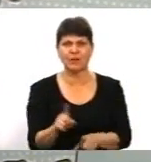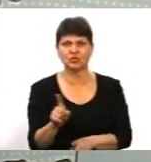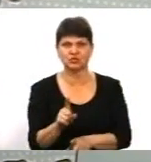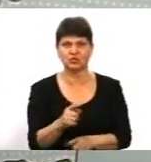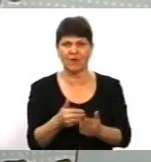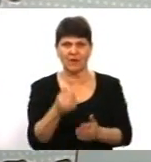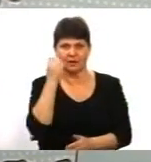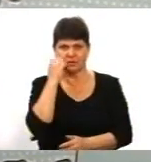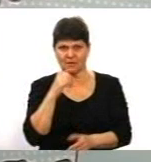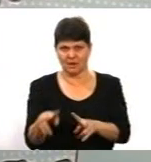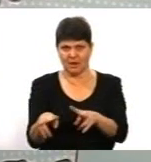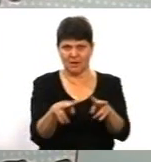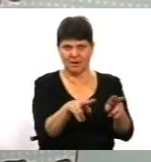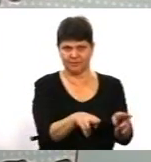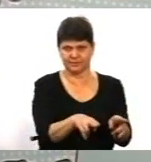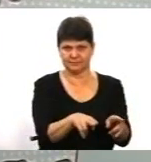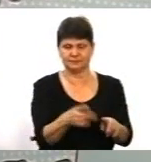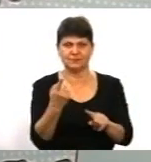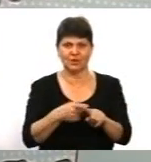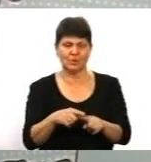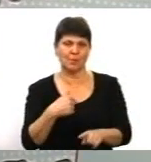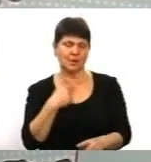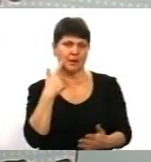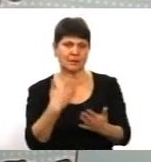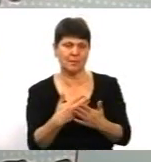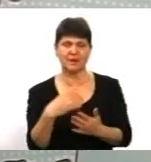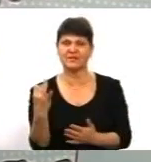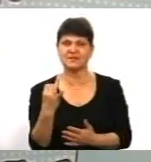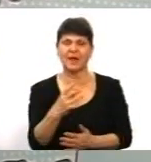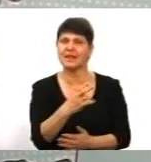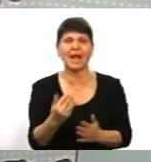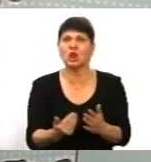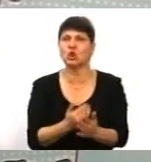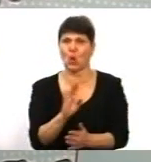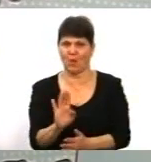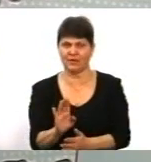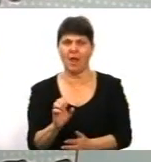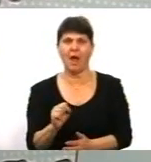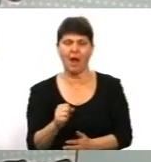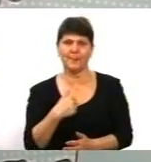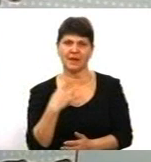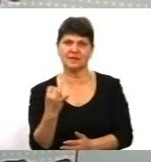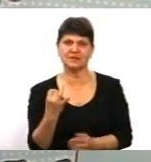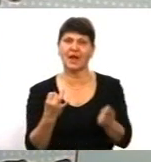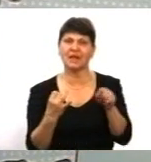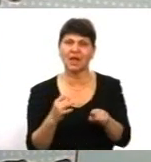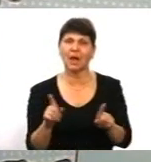обличч мало чим відрізняється. Тому мене, наприклад, цікавлять неновизна. Мене цікавить те, щоб